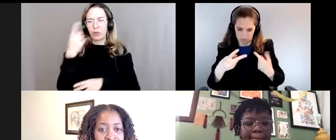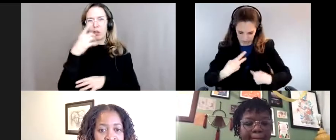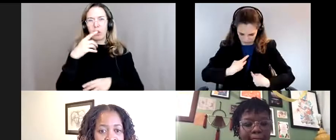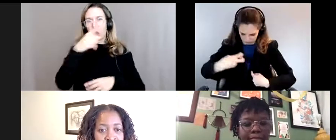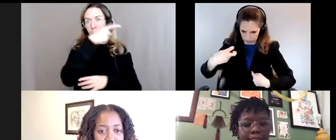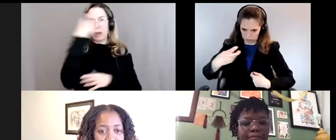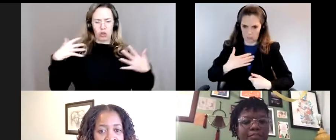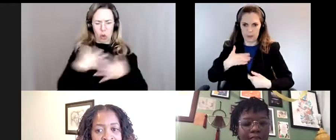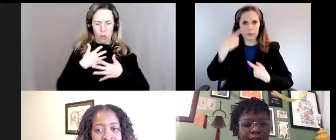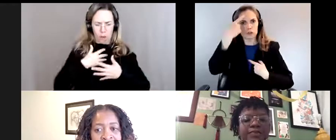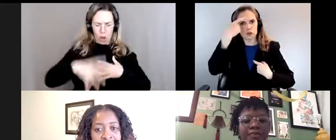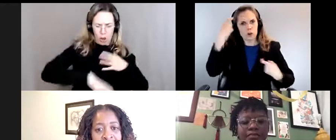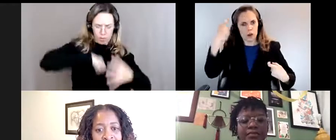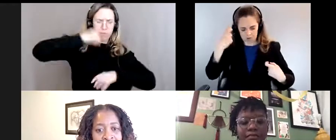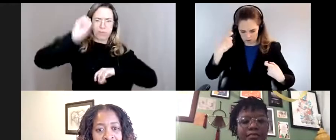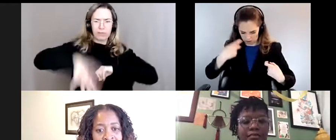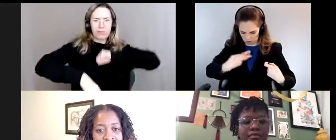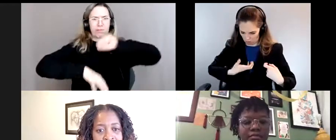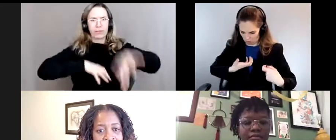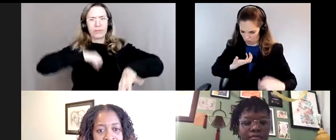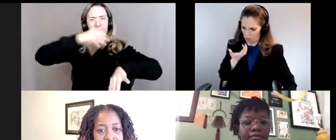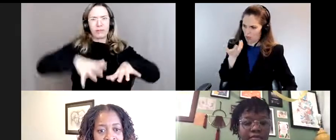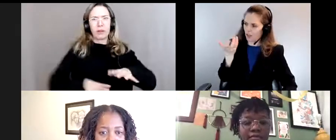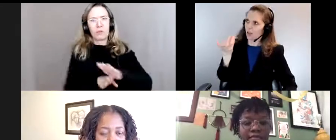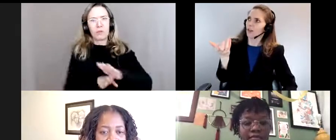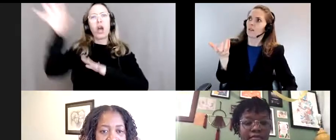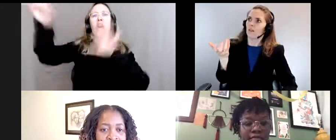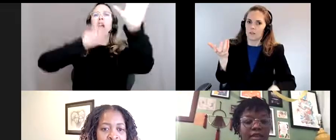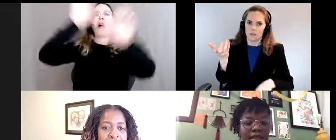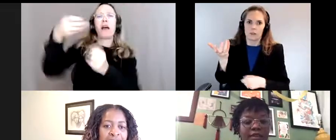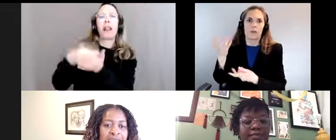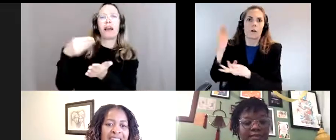personnes pour essayer d'accroître un peu le financement.